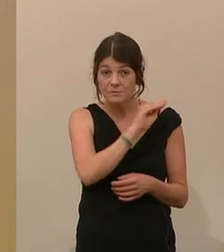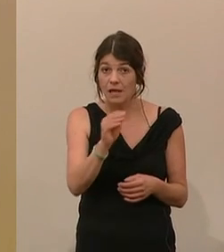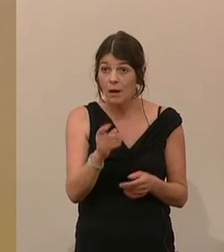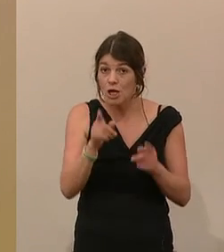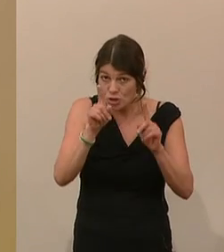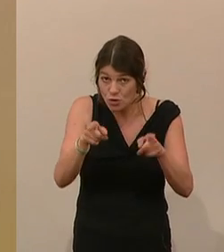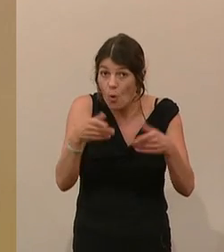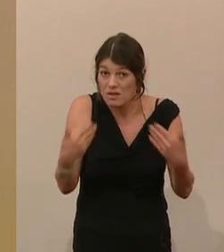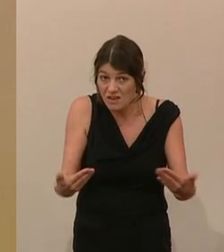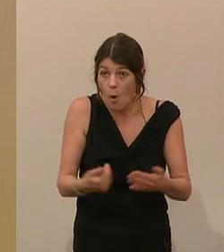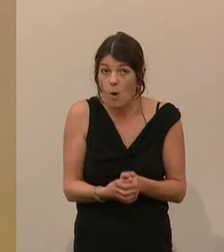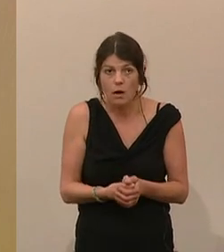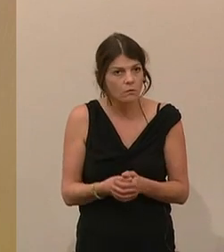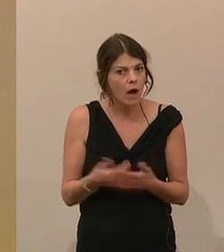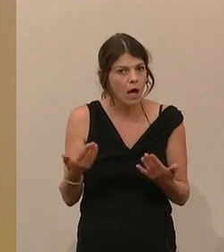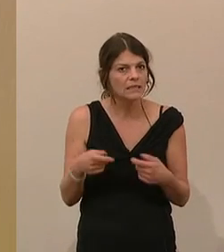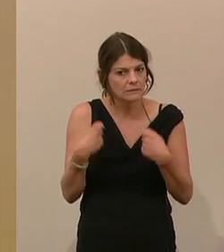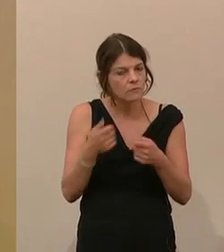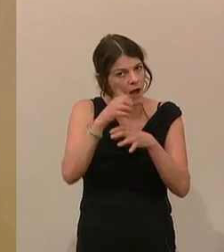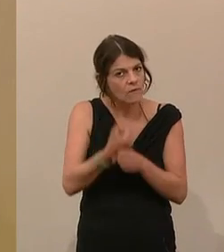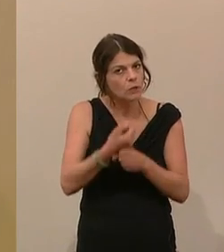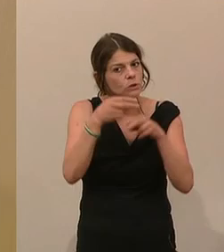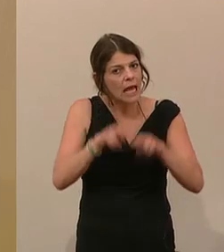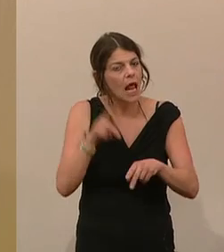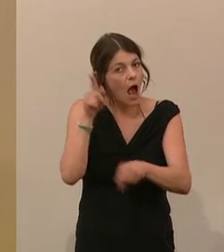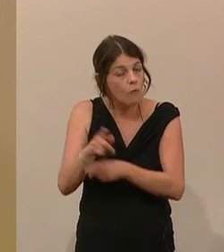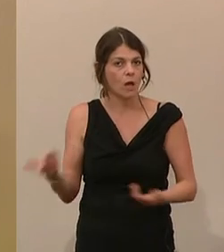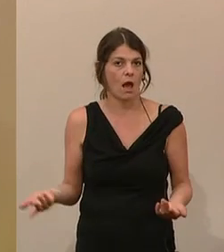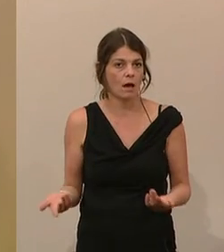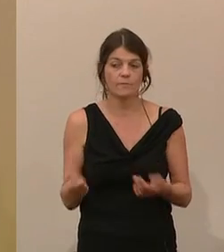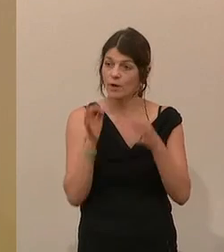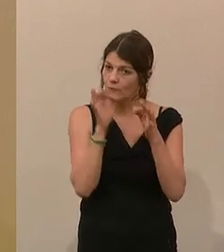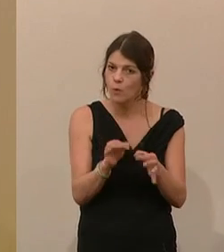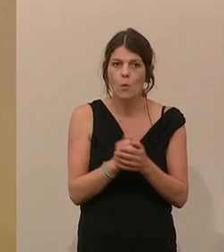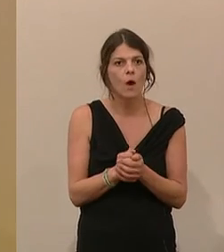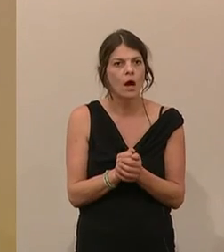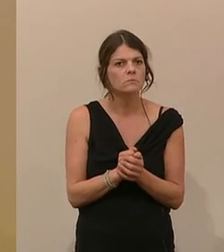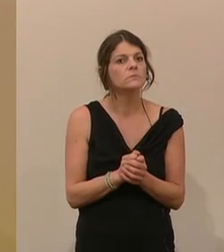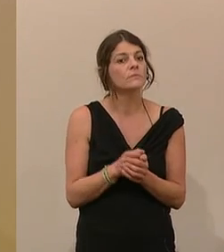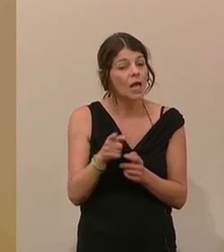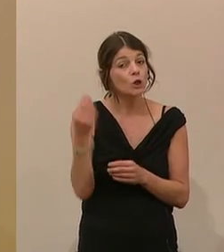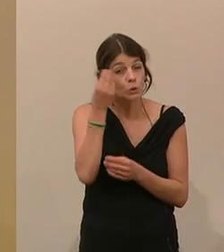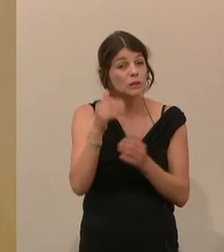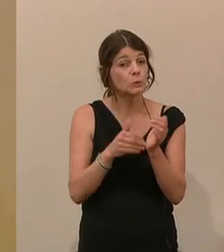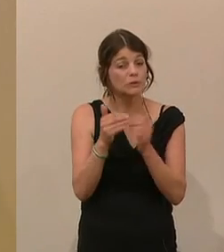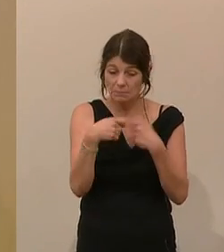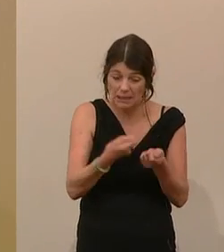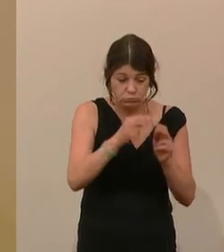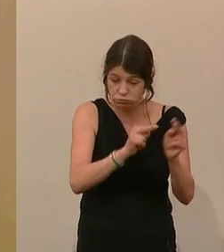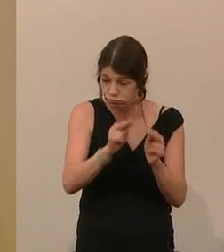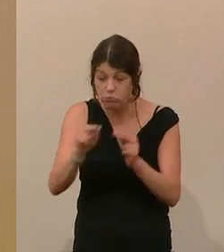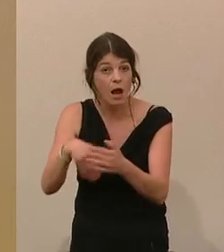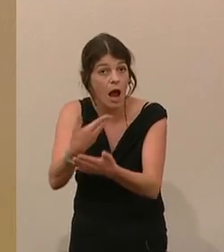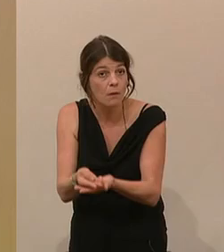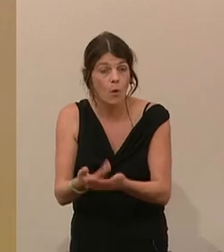sollte es geben, nämlich es besteht ein verfassungsrechtlicher Auftrag für ein differenziertes Schulsystem. Das